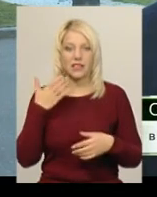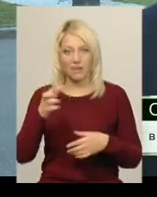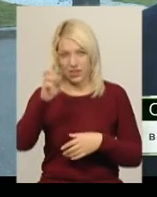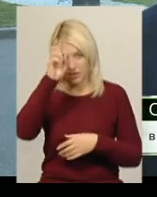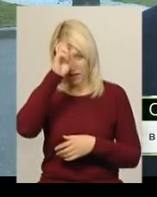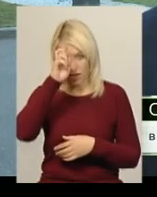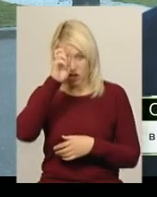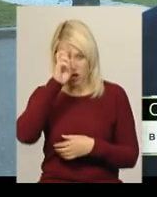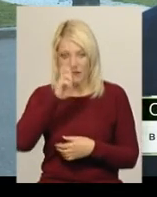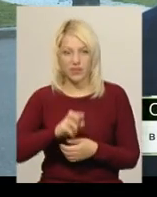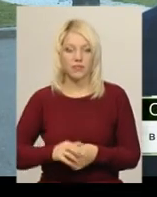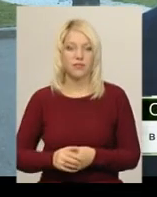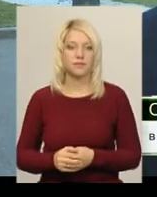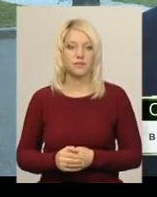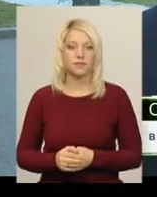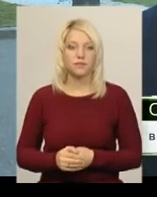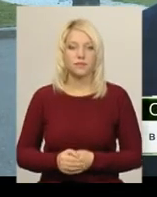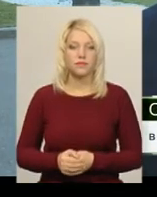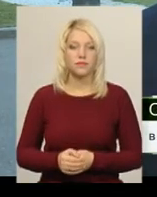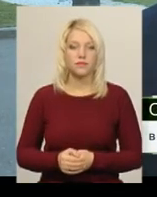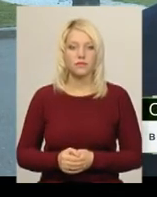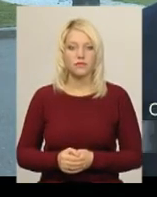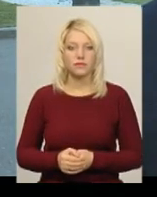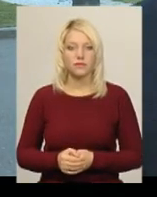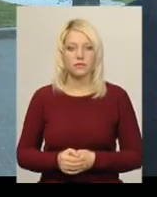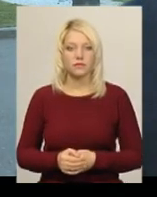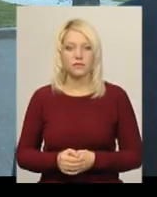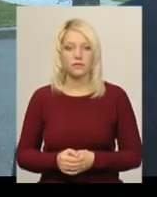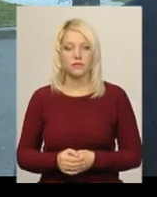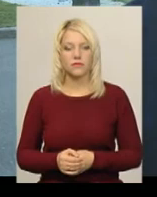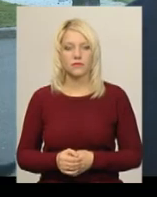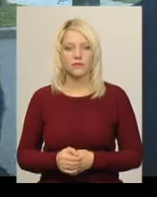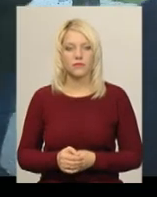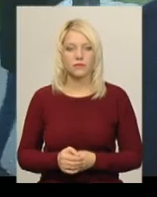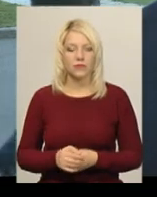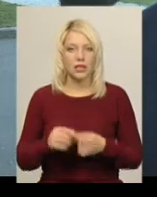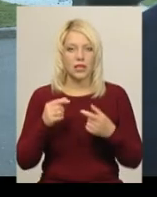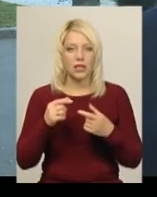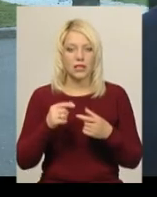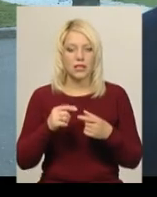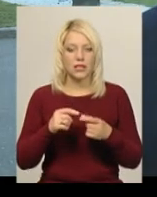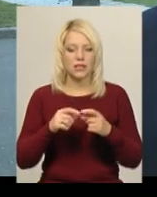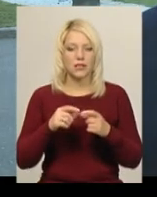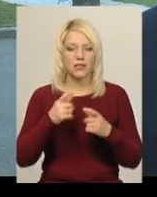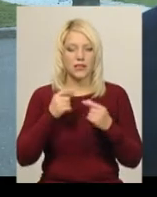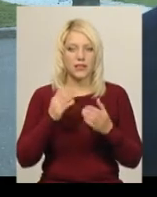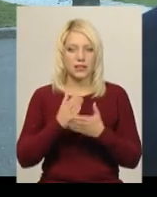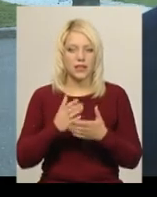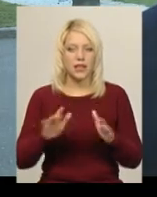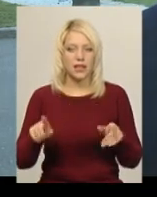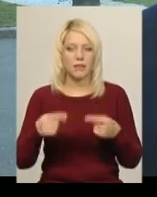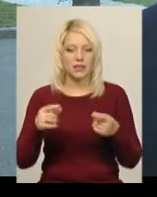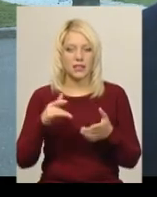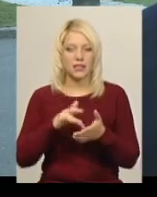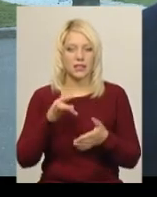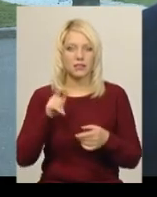структуру Сеневір, де знаходиться реабілітаційний центр, там